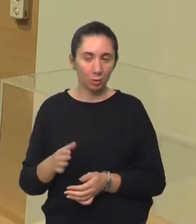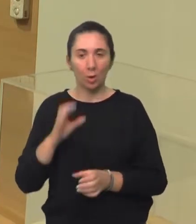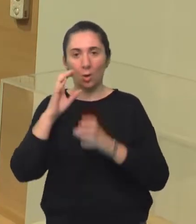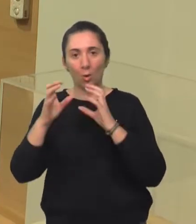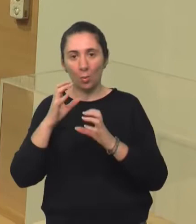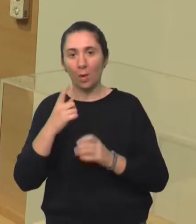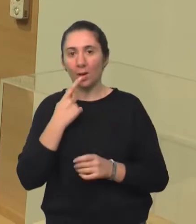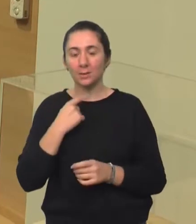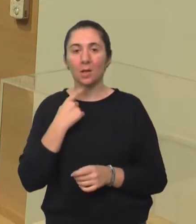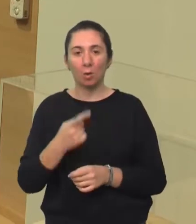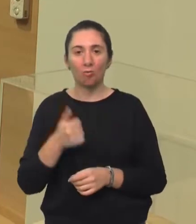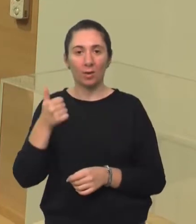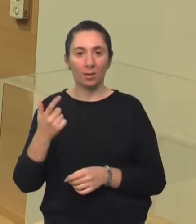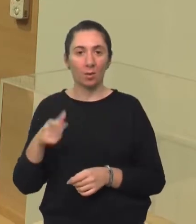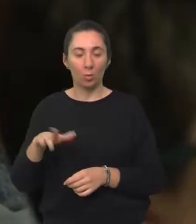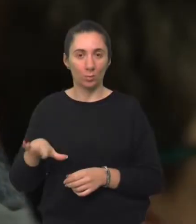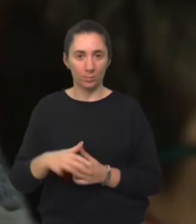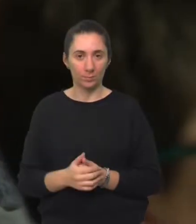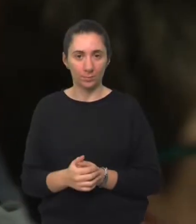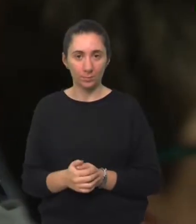komunikacije, jezika i govora jedno od tih.